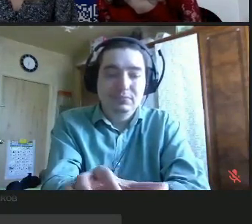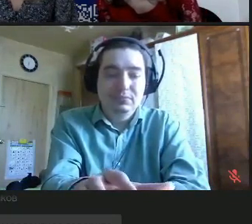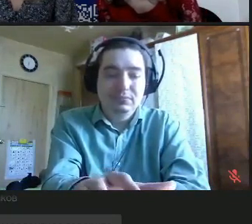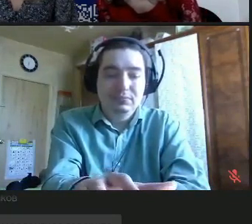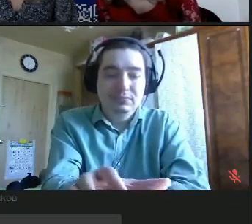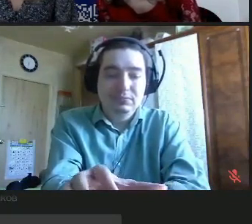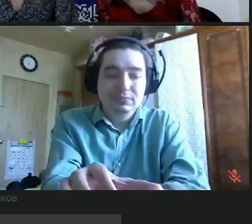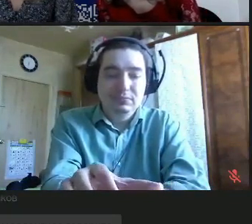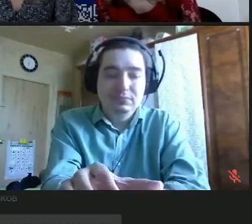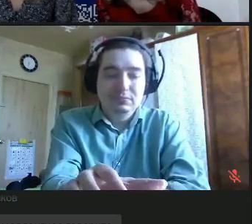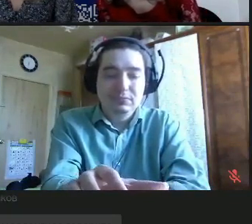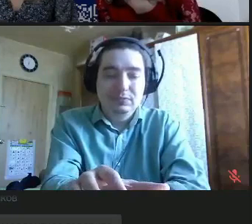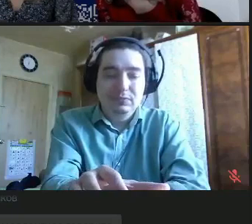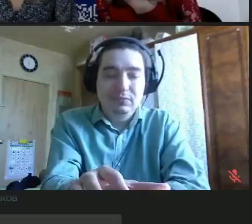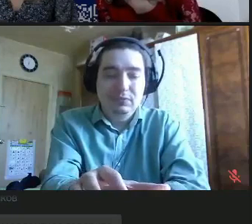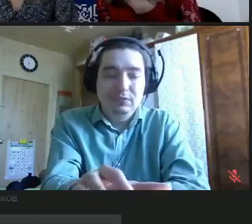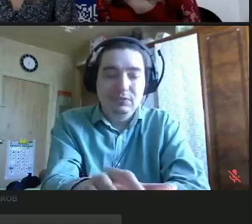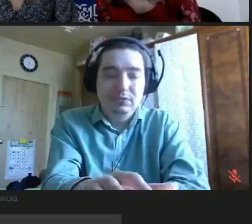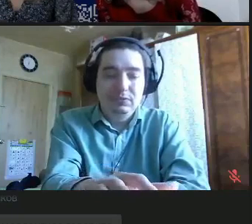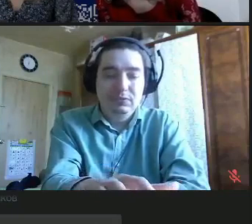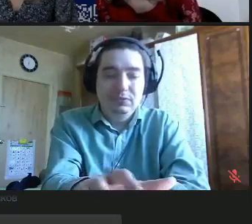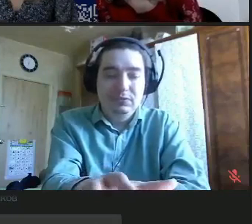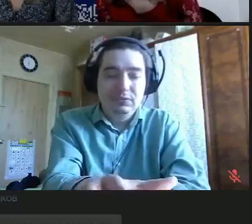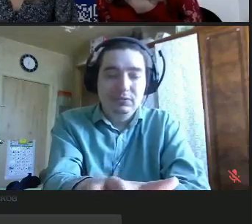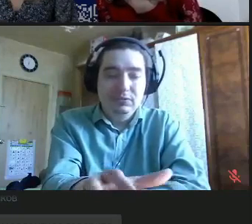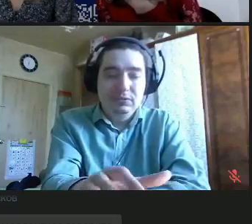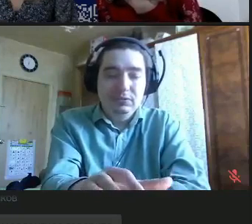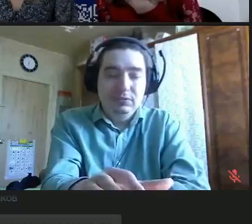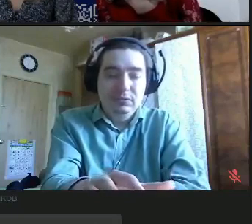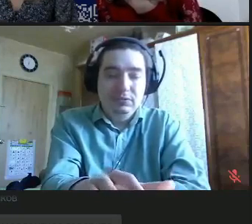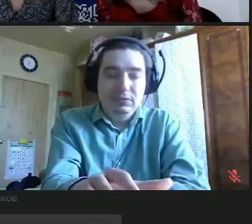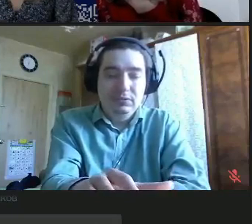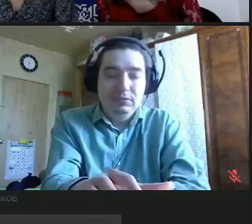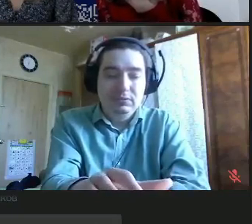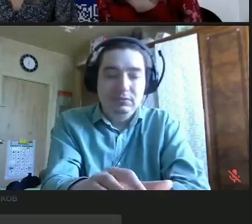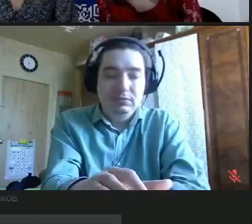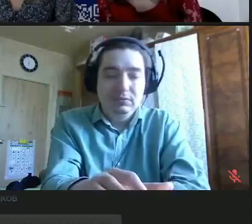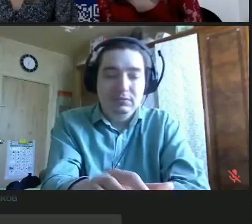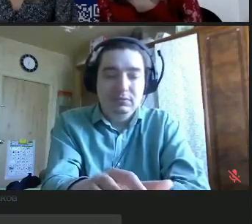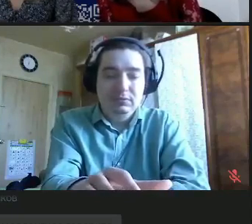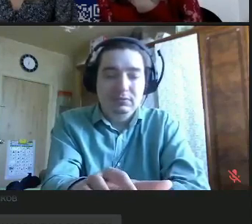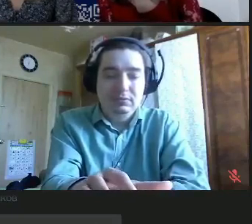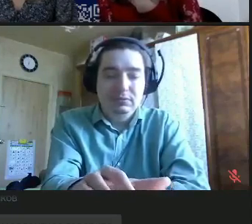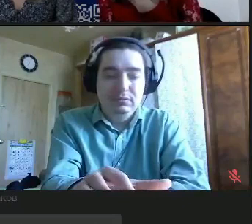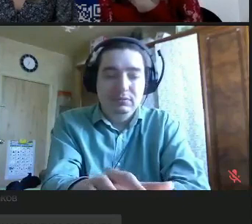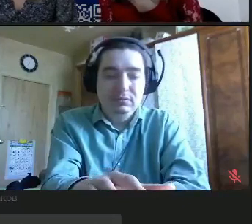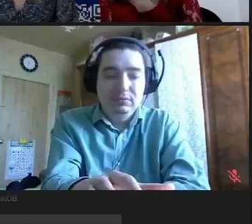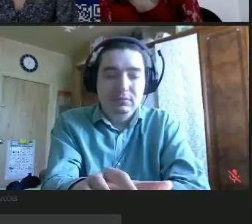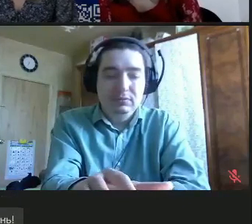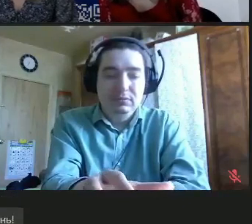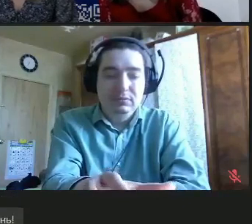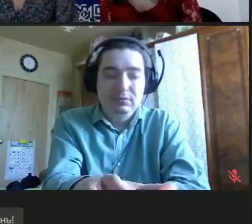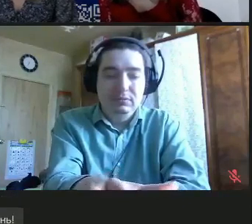от того, что дети не знают. Они не сталкивались в своей жизни с такими людьми. Ну я очень не хочу остаться одной. Сейчас